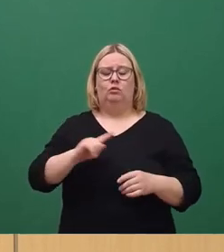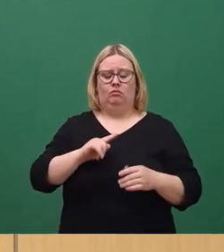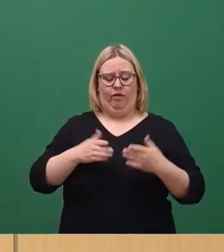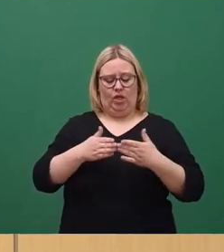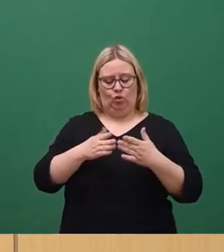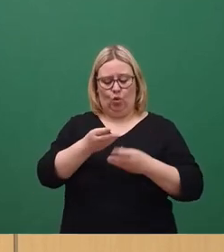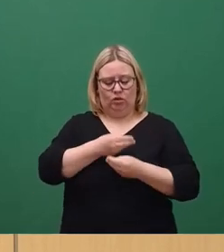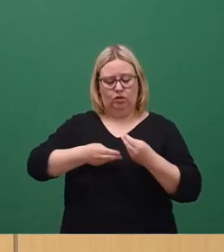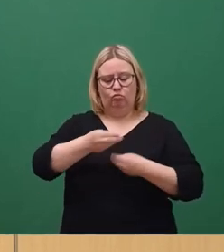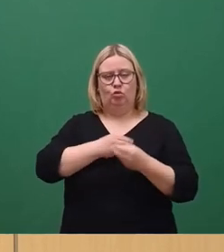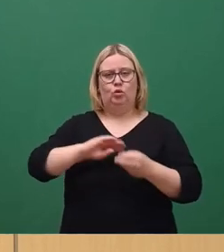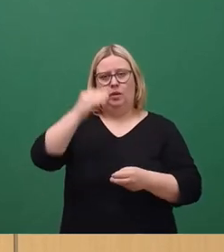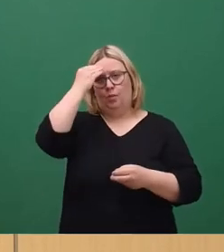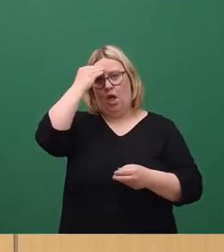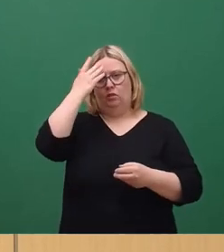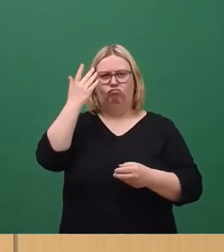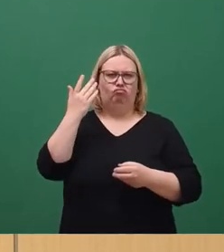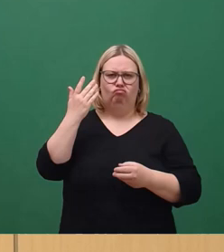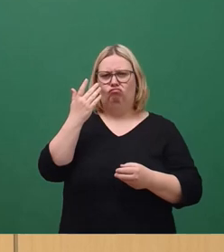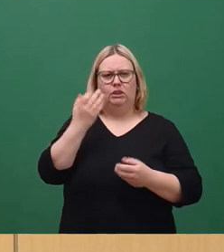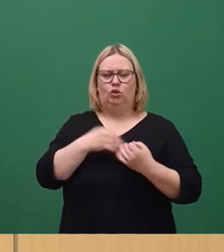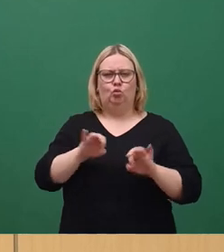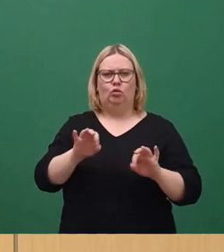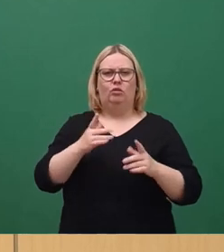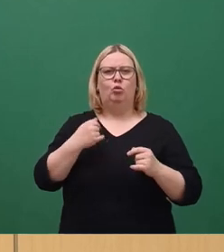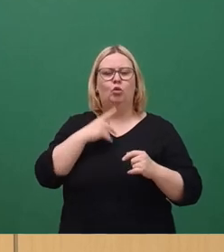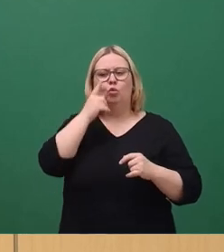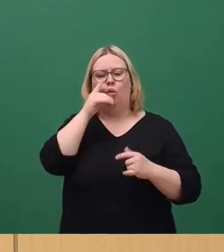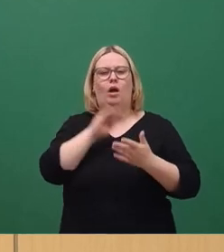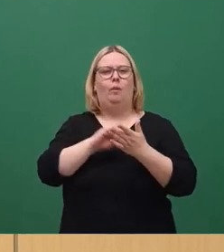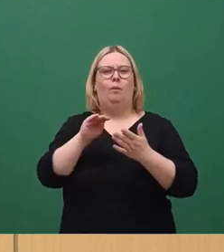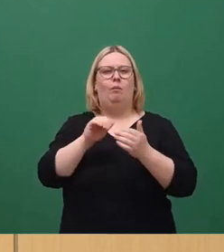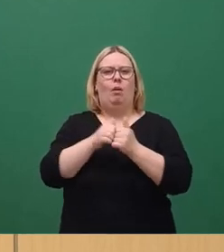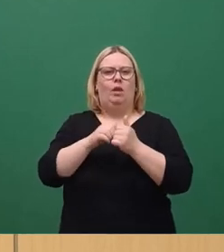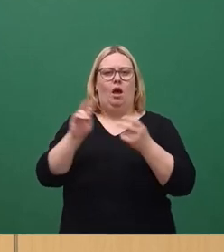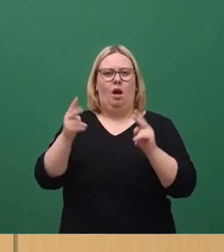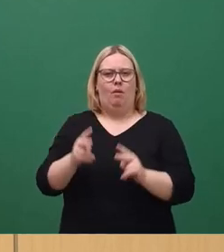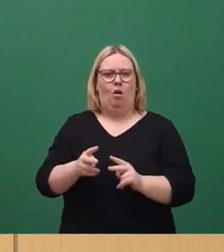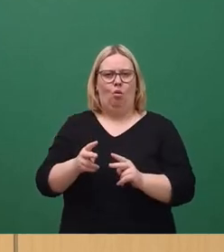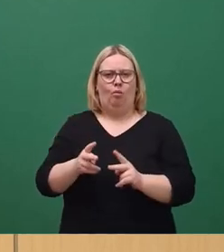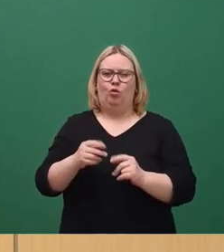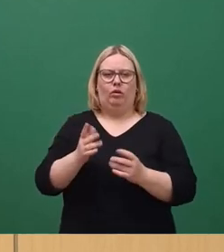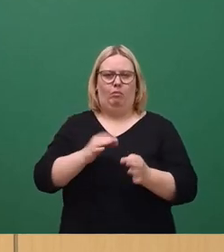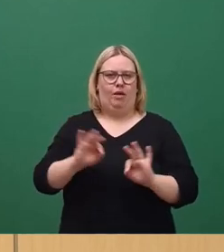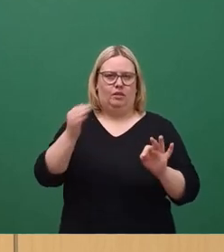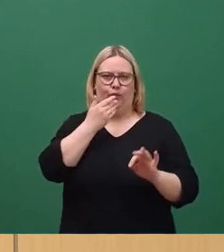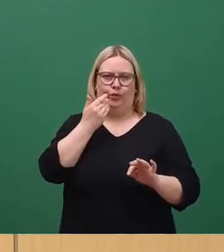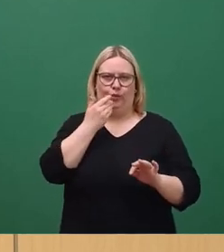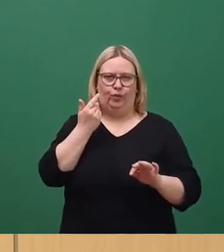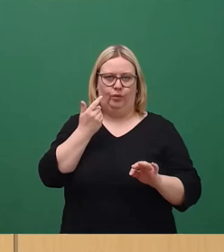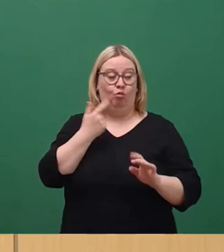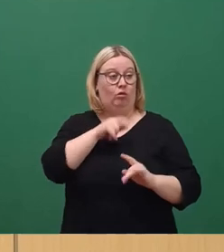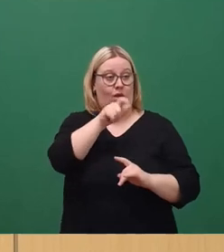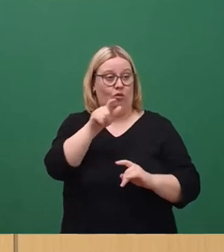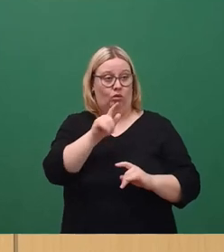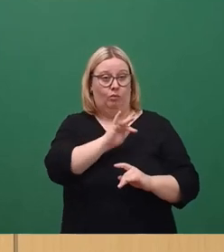gefragt und haben festgestellt, nein, das ist nicht gut. Nur weil es ein Bürokratieabbau ist, ist es nicht automatisch besser. Die, die es betrifft, die